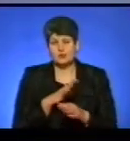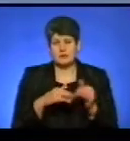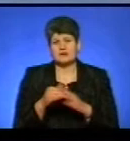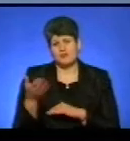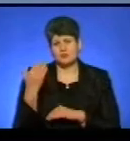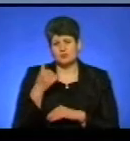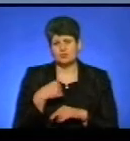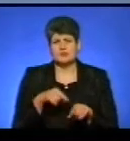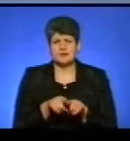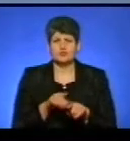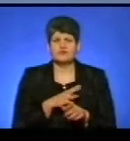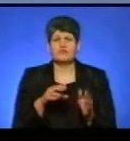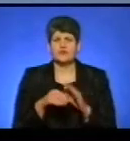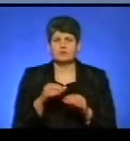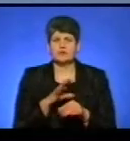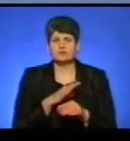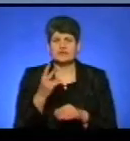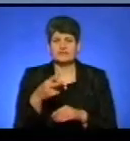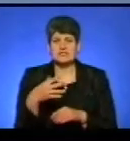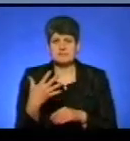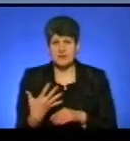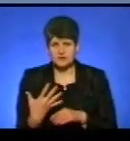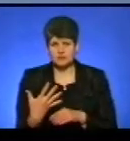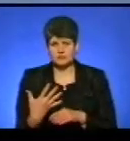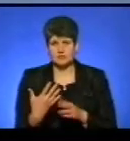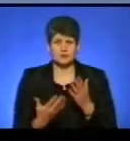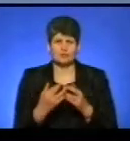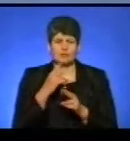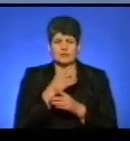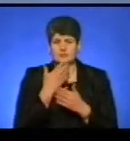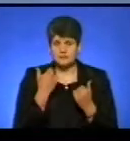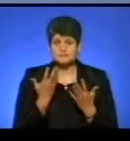році, у нас також вибори відбувалися 25, якщо я не помиляюсь, грудня.